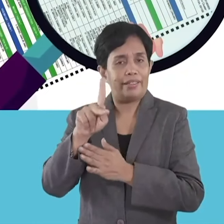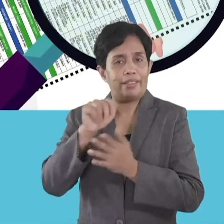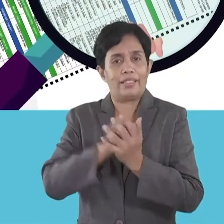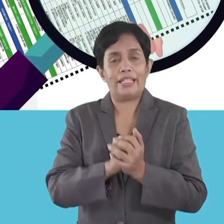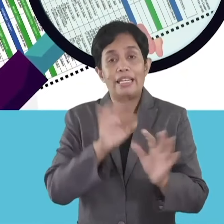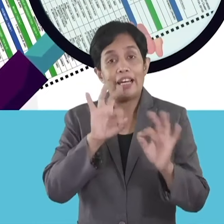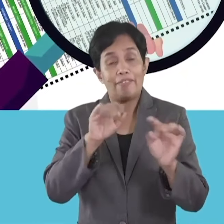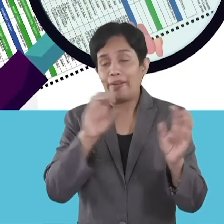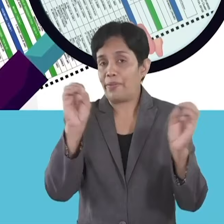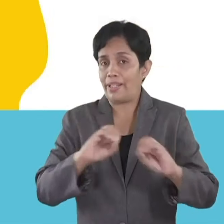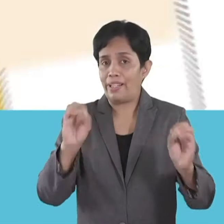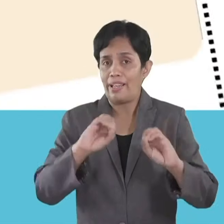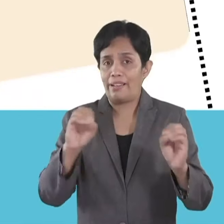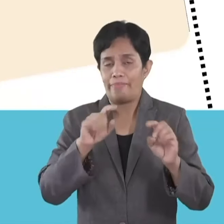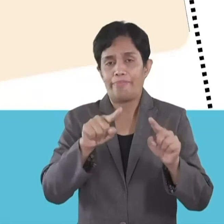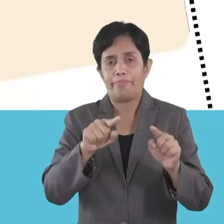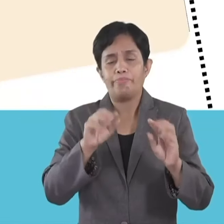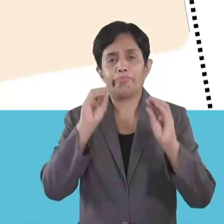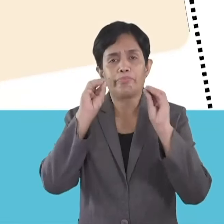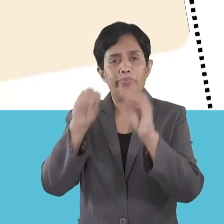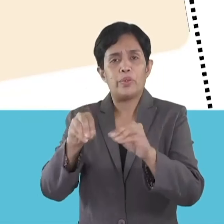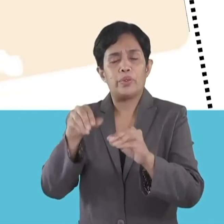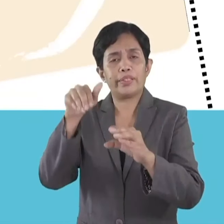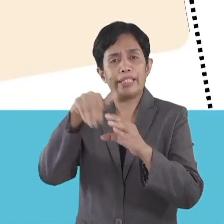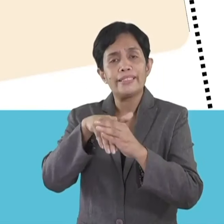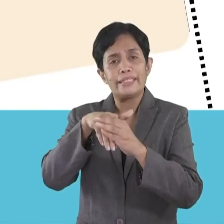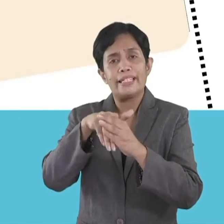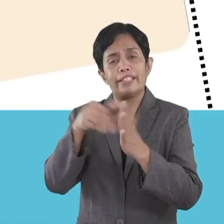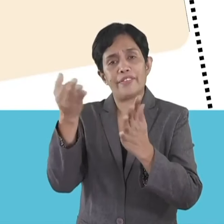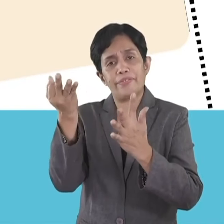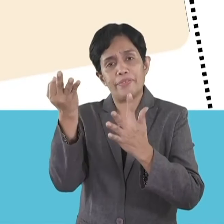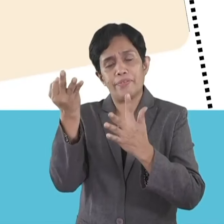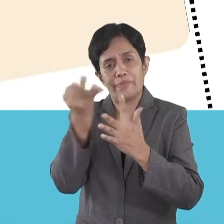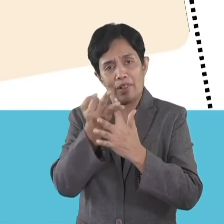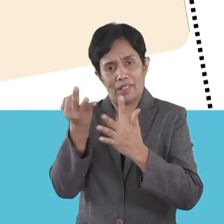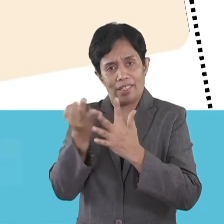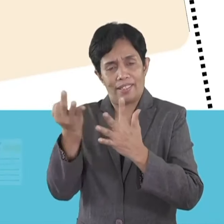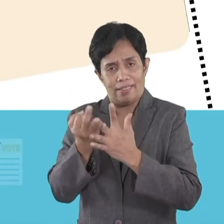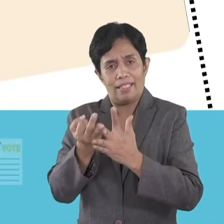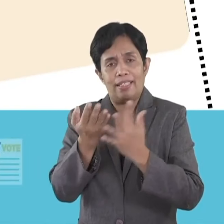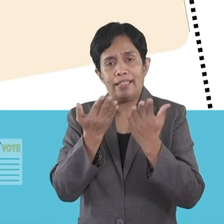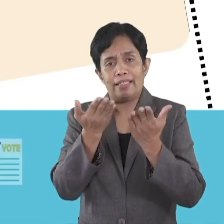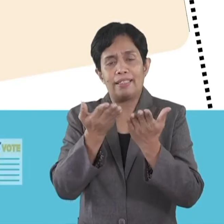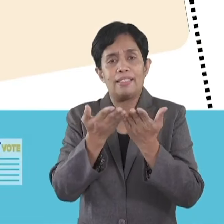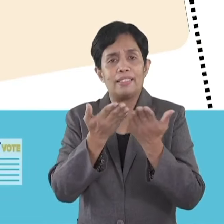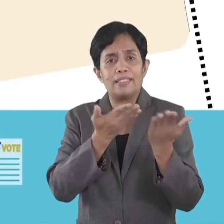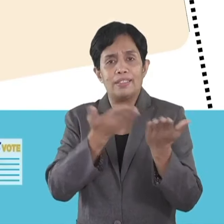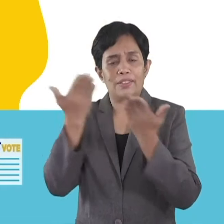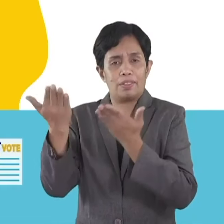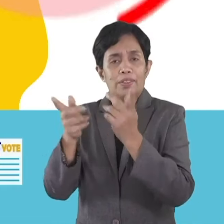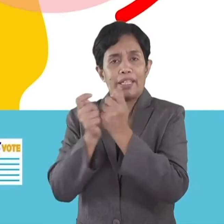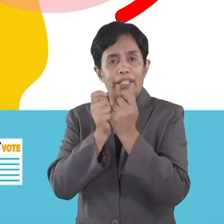marka. Kung walay marka, kiniibutang sa usaka folder o itunol ka nimo o bansa marker.